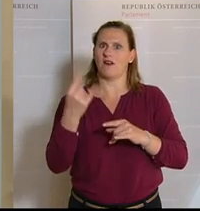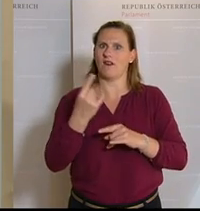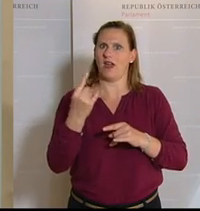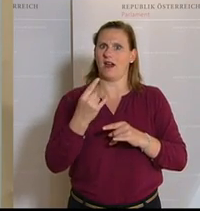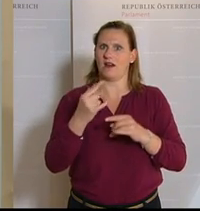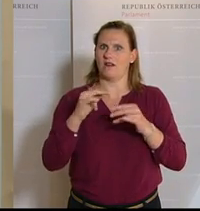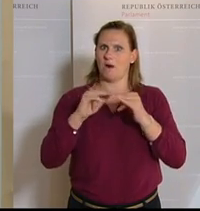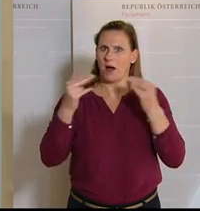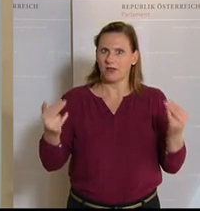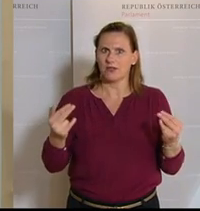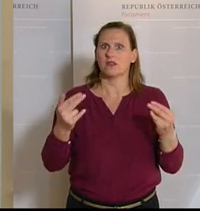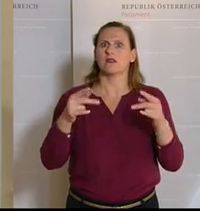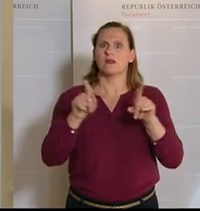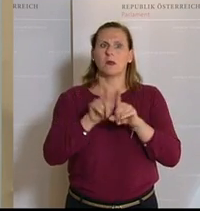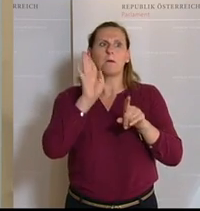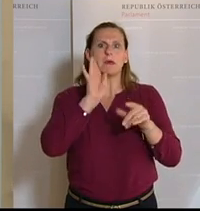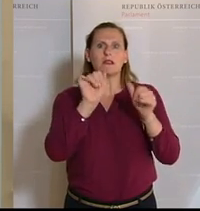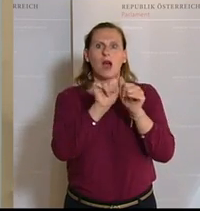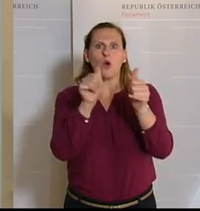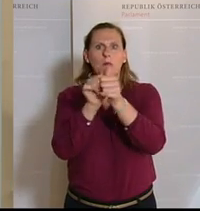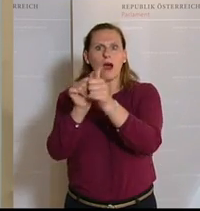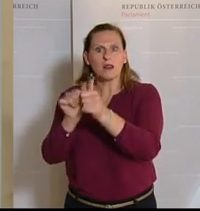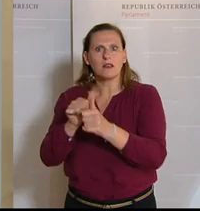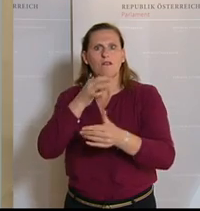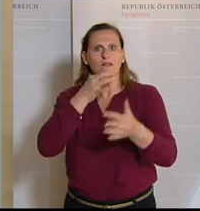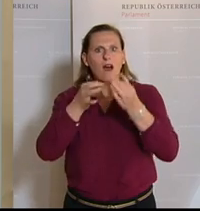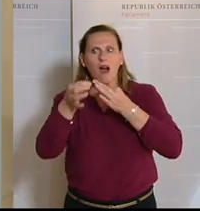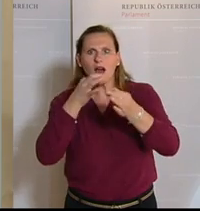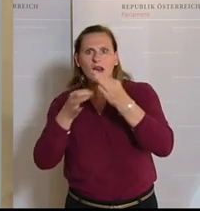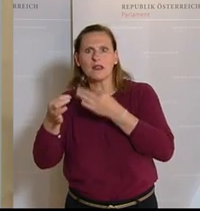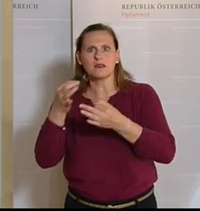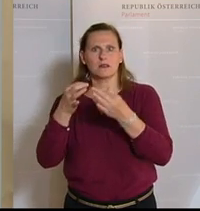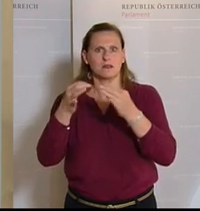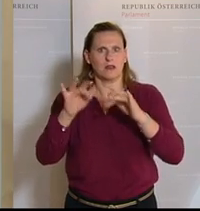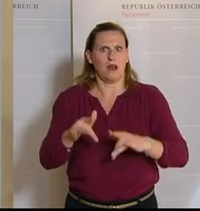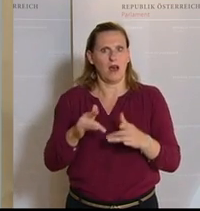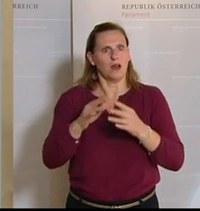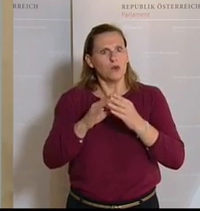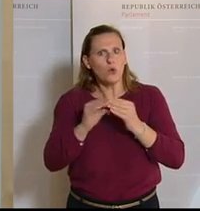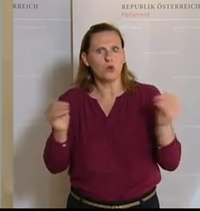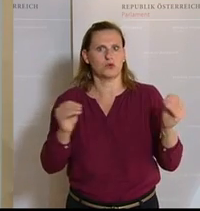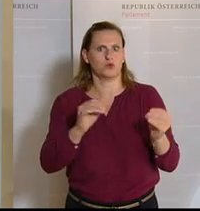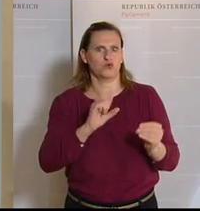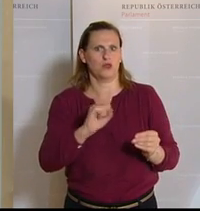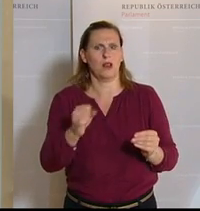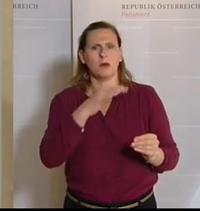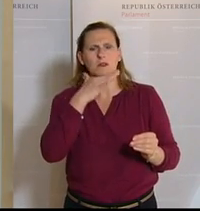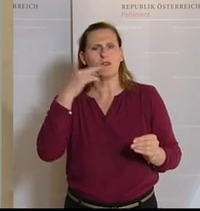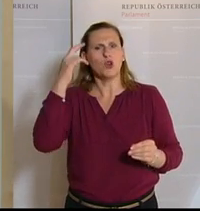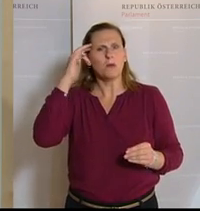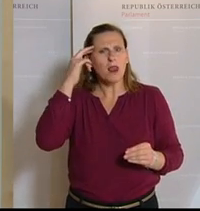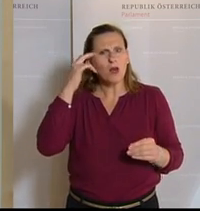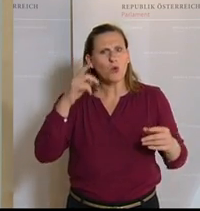dieser Stelle appellieren, sich mit den Vertragspartnern auf einen Tisch zu setzen, um möglichst rasch und unbürokratische Lösungen zu erzielen. Da gibt es viele Überlegungen,